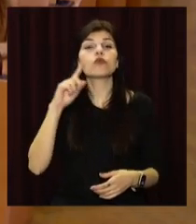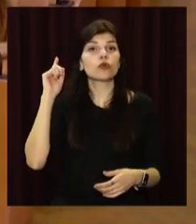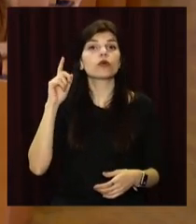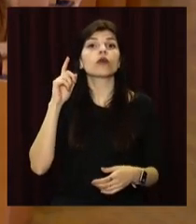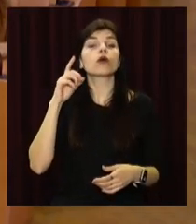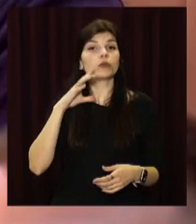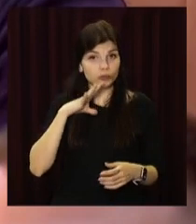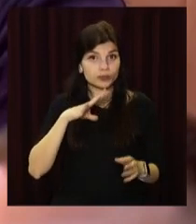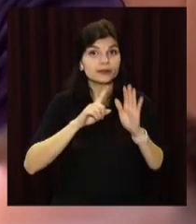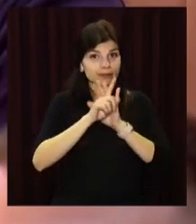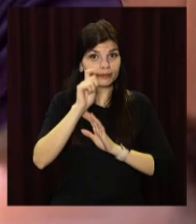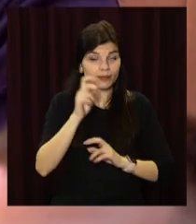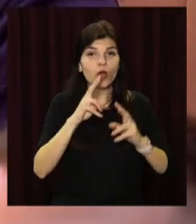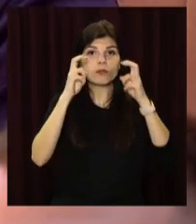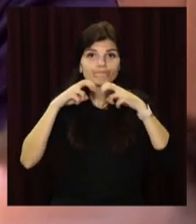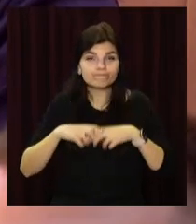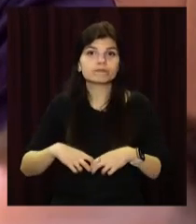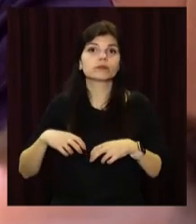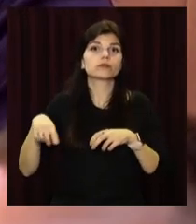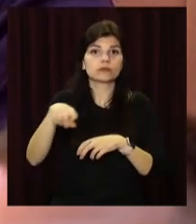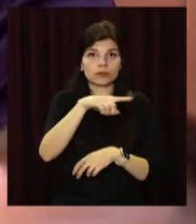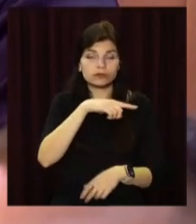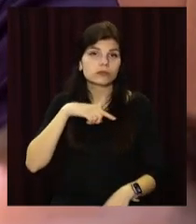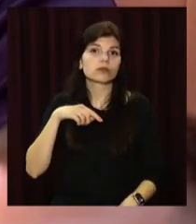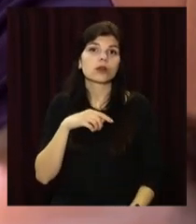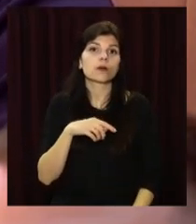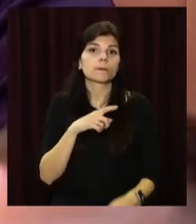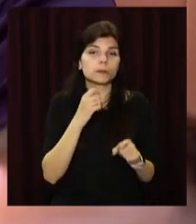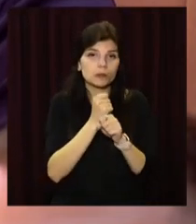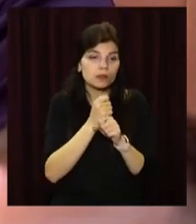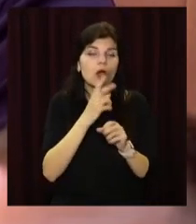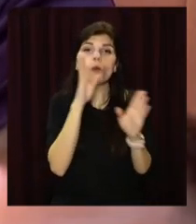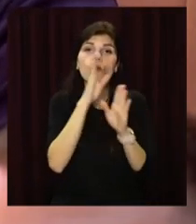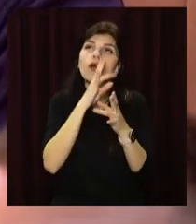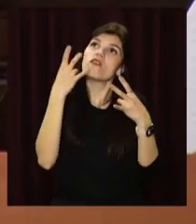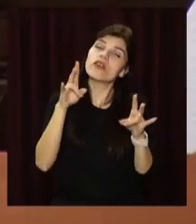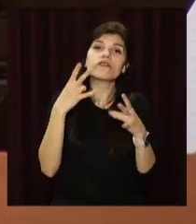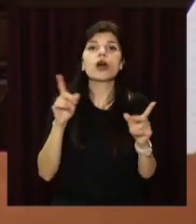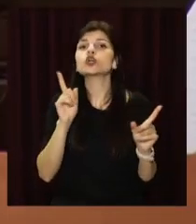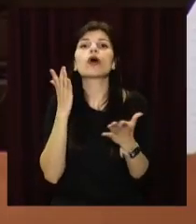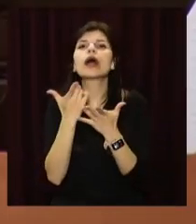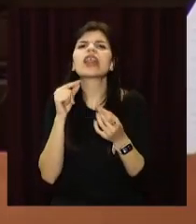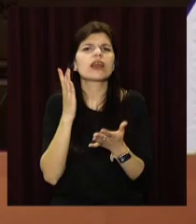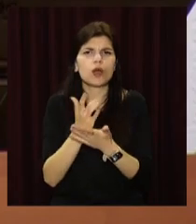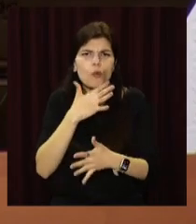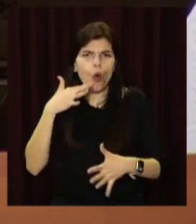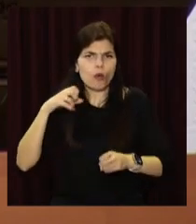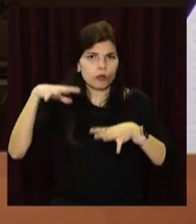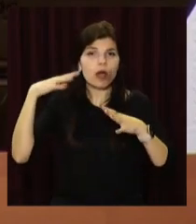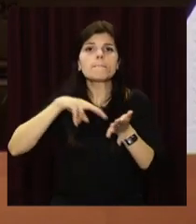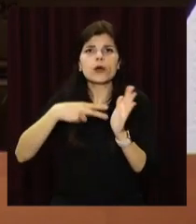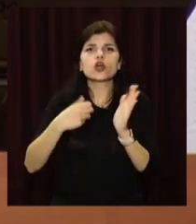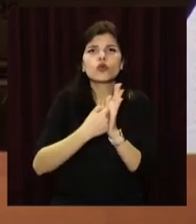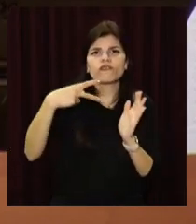проведуть екологічний аудит Дніпровського медкомбінату та зроблять аналіз забруднення повітря Кам'янського. У планах до 2030